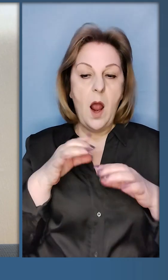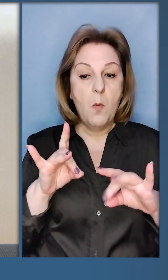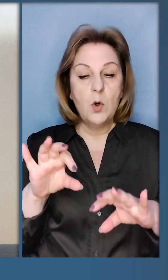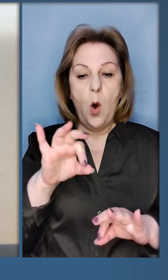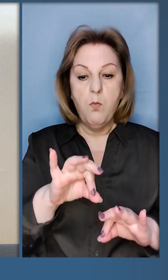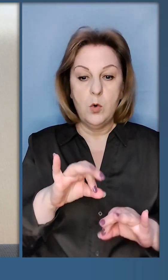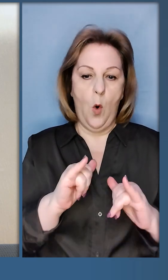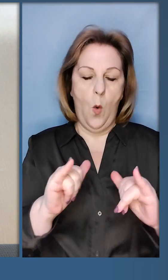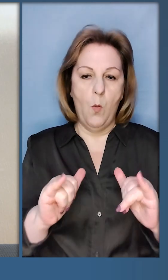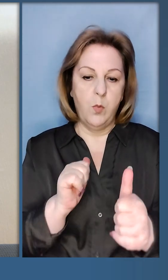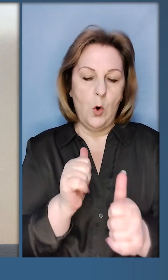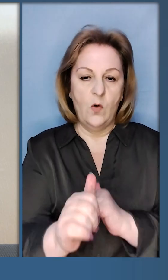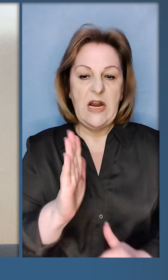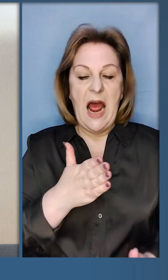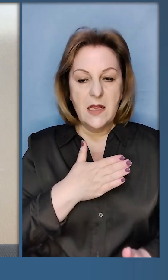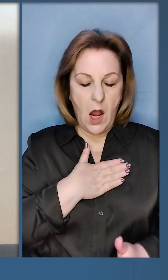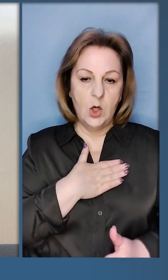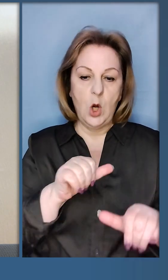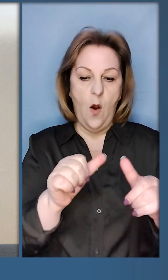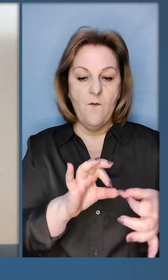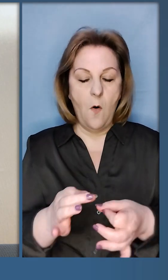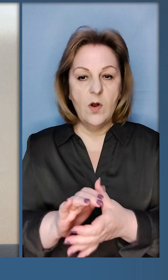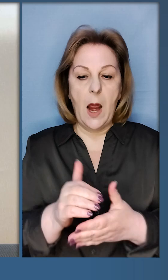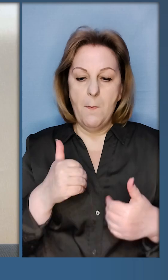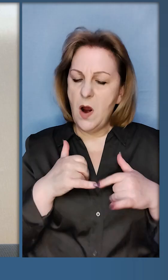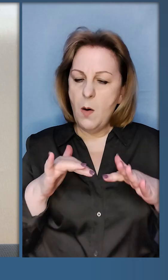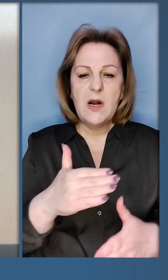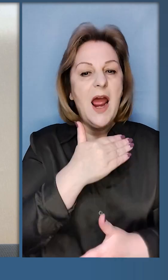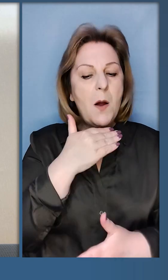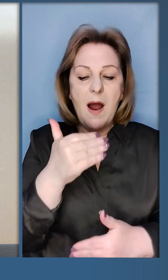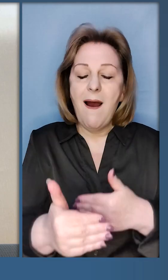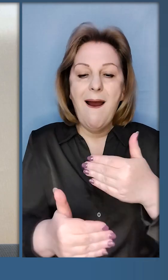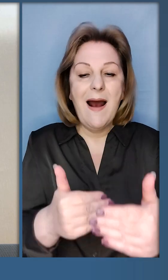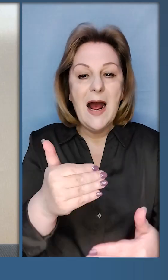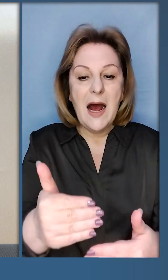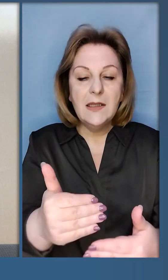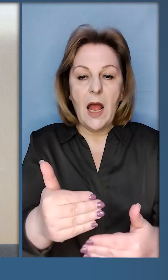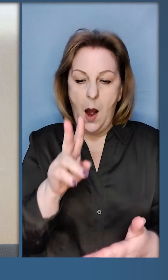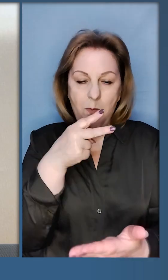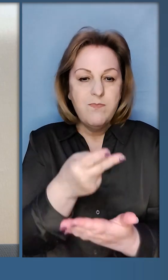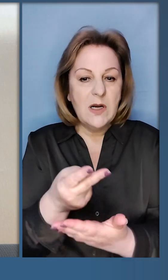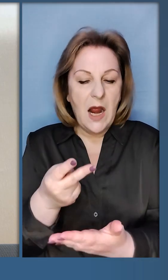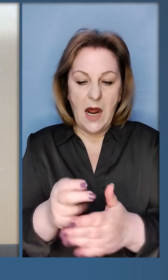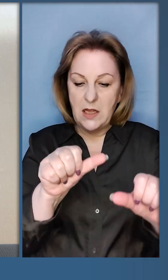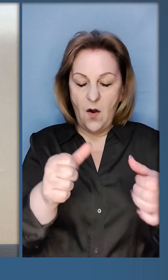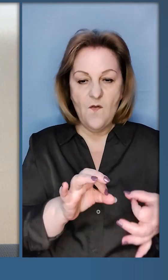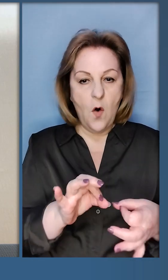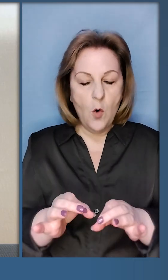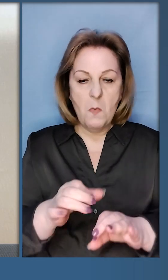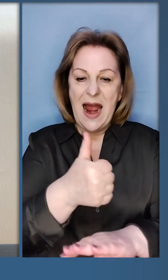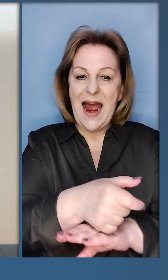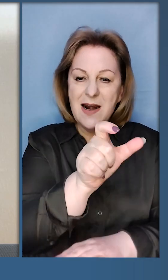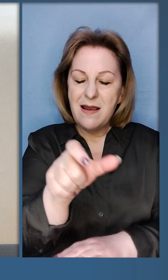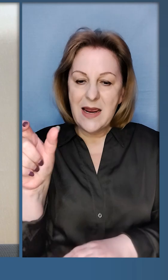розмова я поінформував про прогрес щодо нашої формули миру. Ми пройшли вже багато етапів з представленням